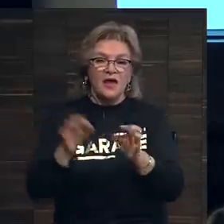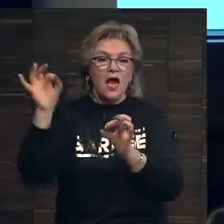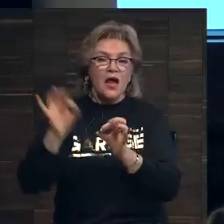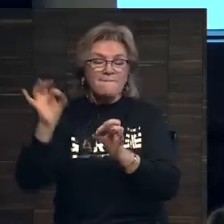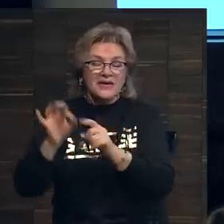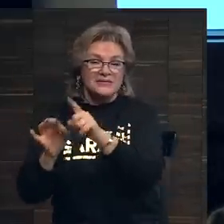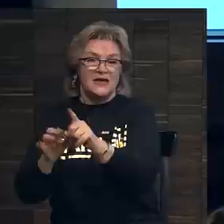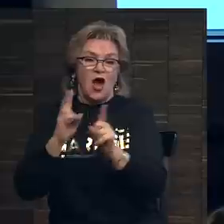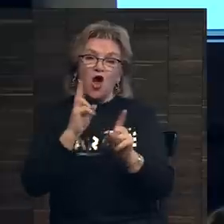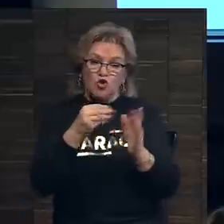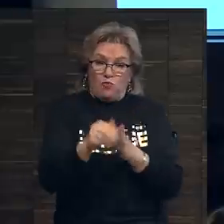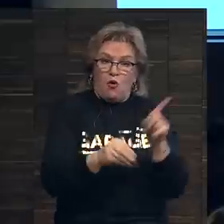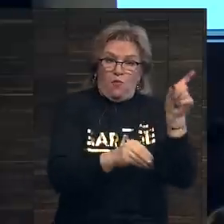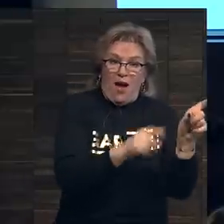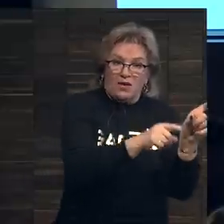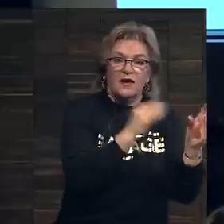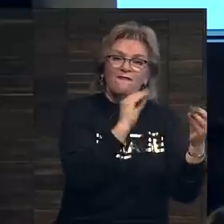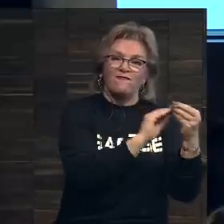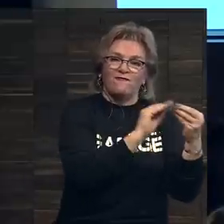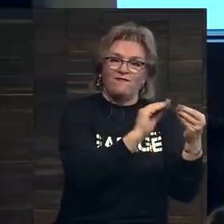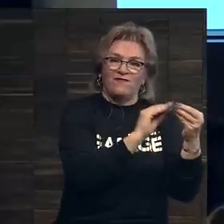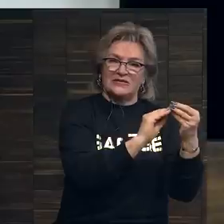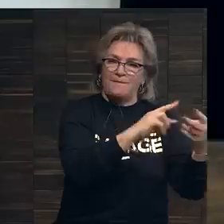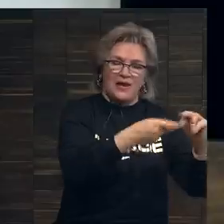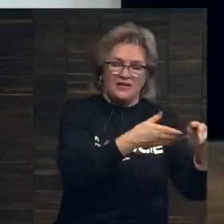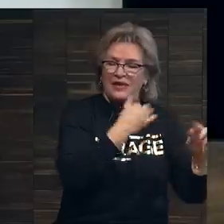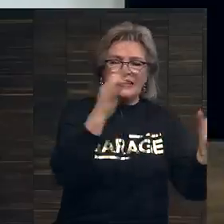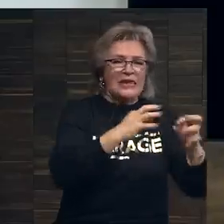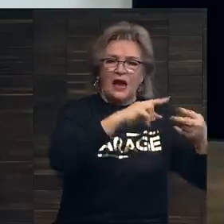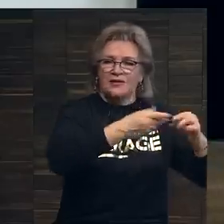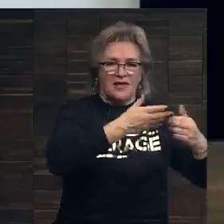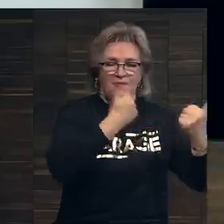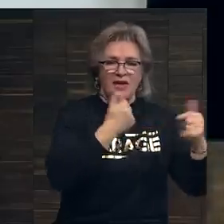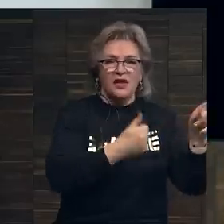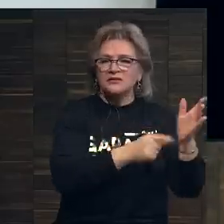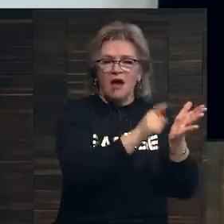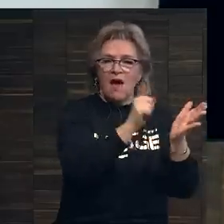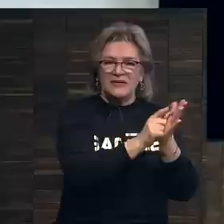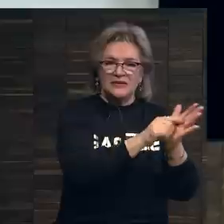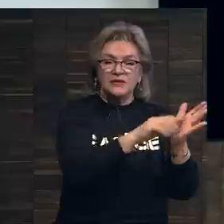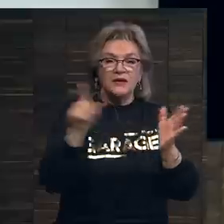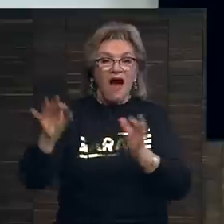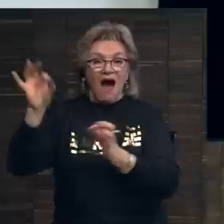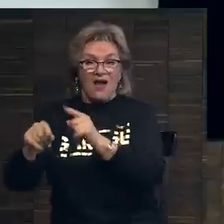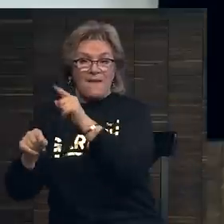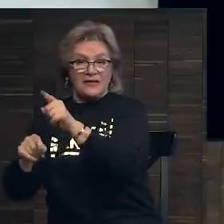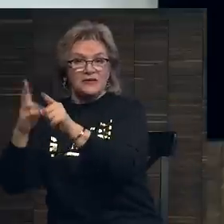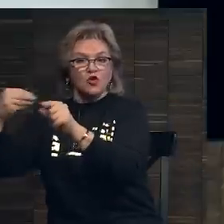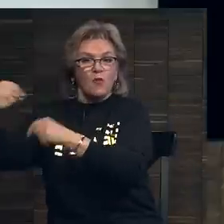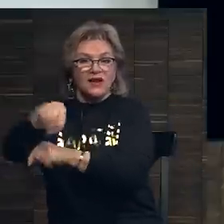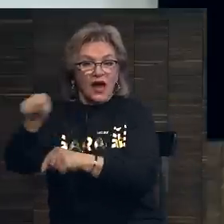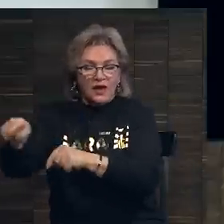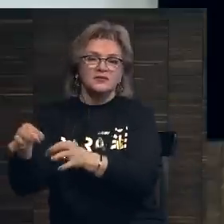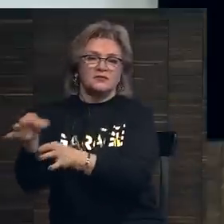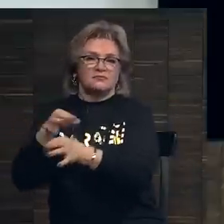Комиссия покупателя стабильная, она никогда не меняется, она обязательно, а комиссия продавца